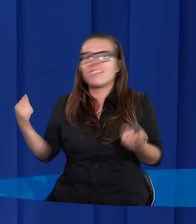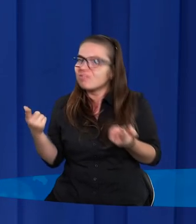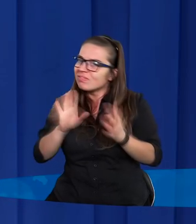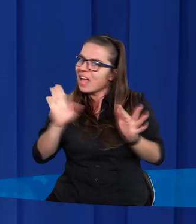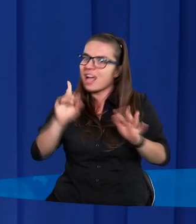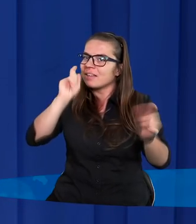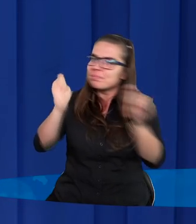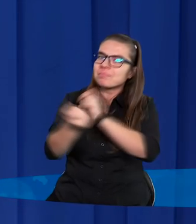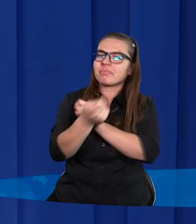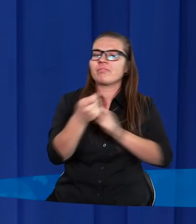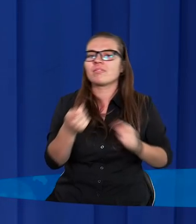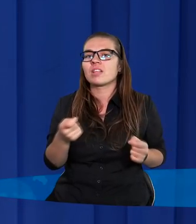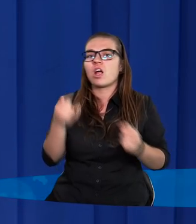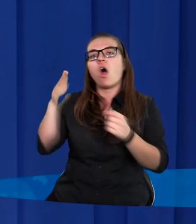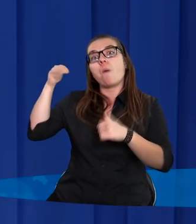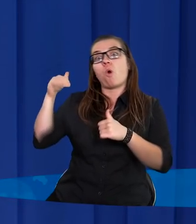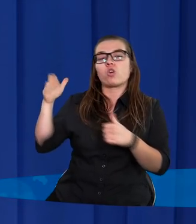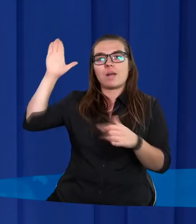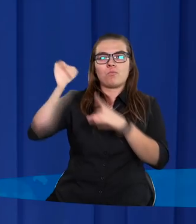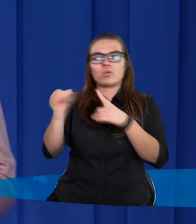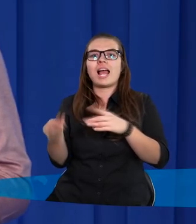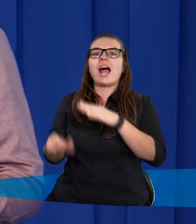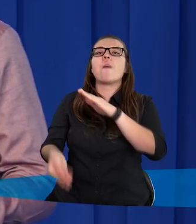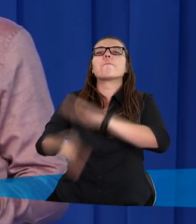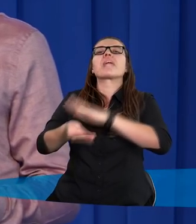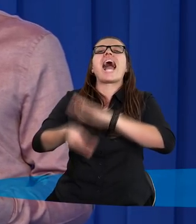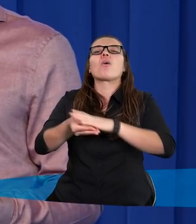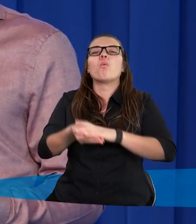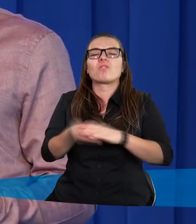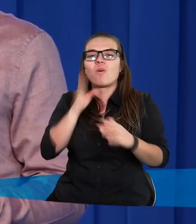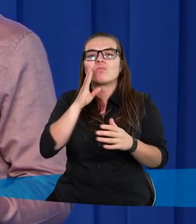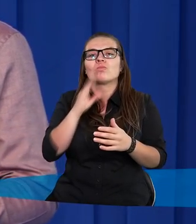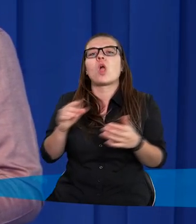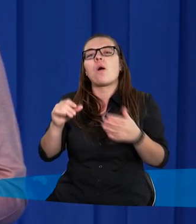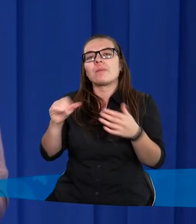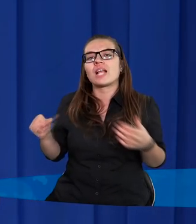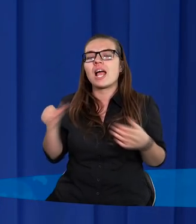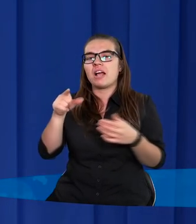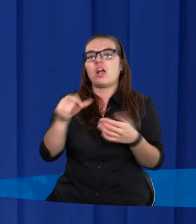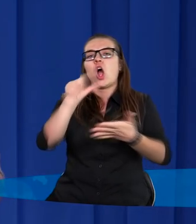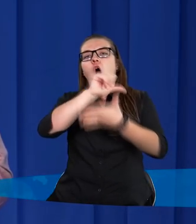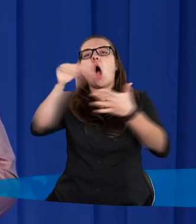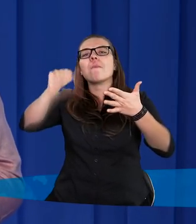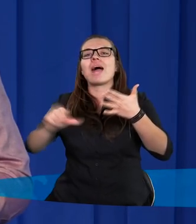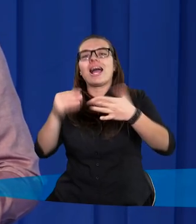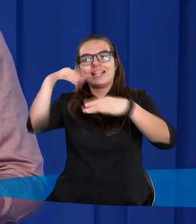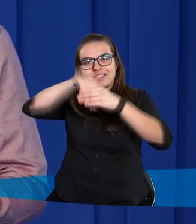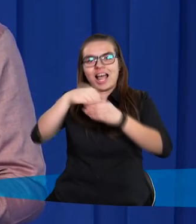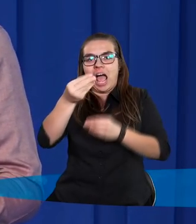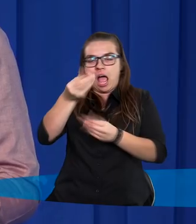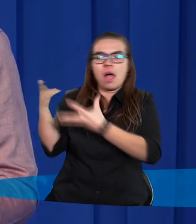A jeżeli Pan Bóg jest przekupny, jeszcze mam taką opcję. No niektórzy ludzie tak myślą. Jak się przyniesie kopertę,